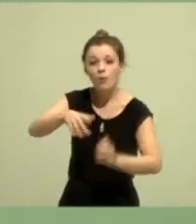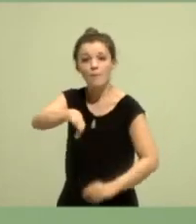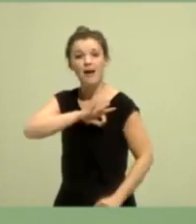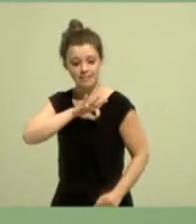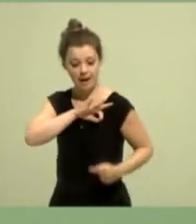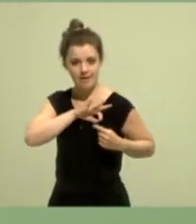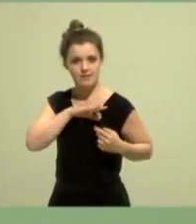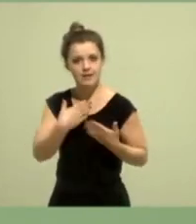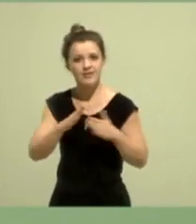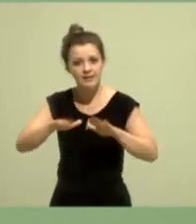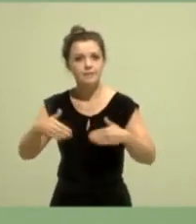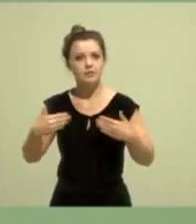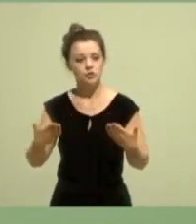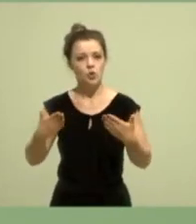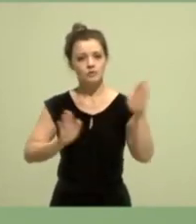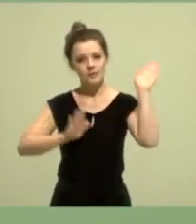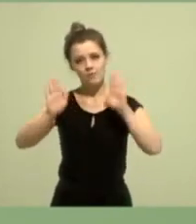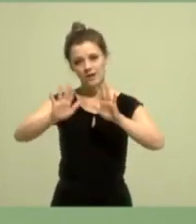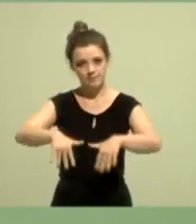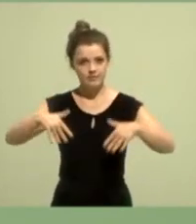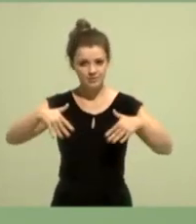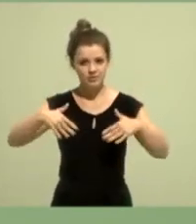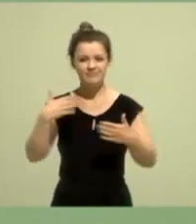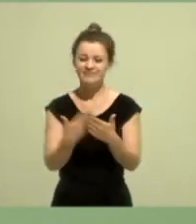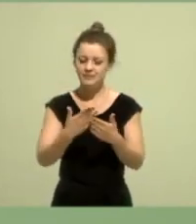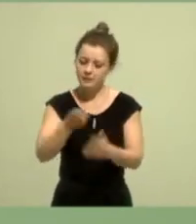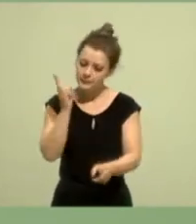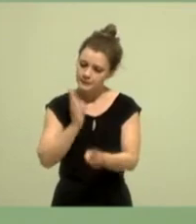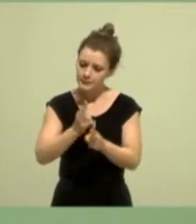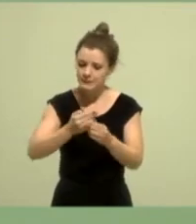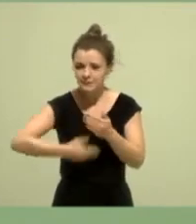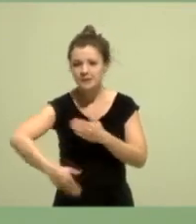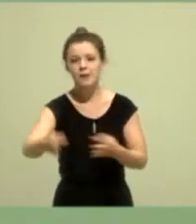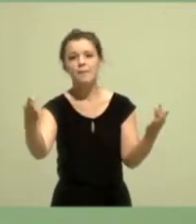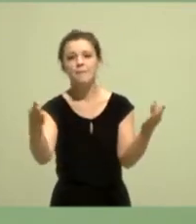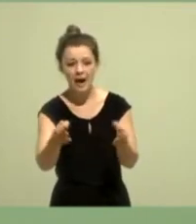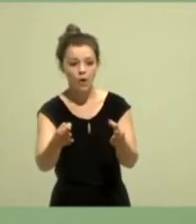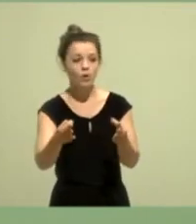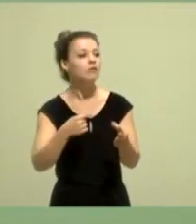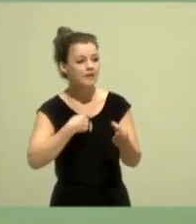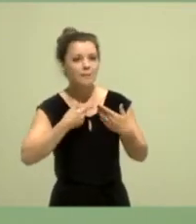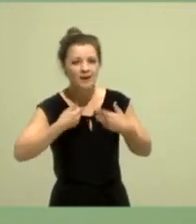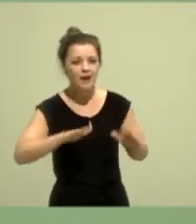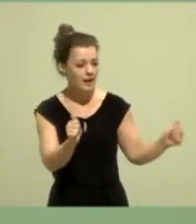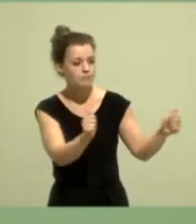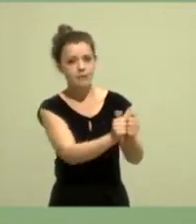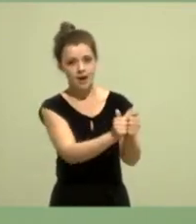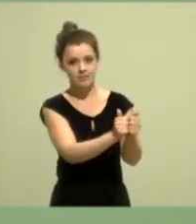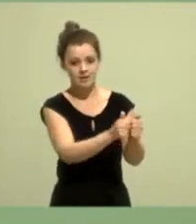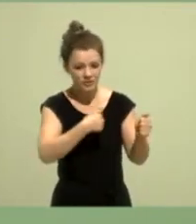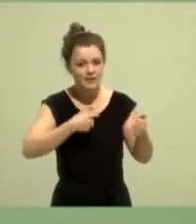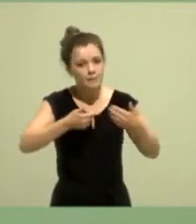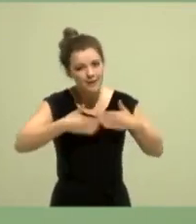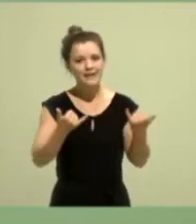deswegen brauchen wir auch in Zukunft eine Bündnisfähigkeit als Partei. Ich möchte das Experiment wagen.